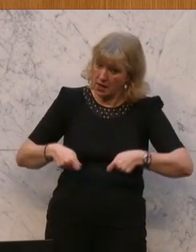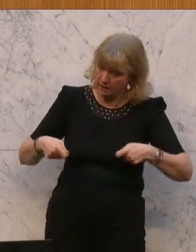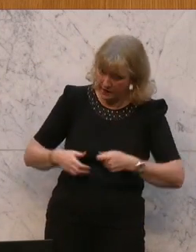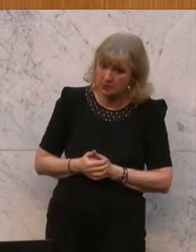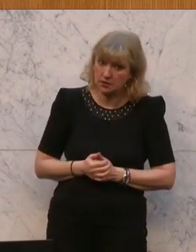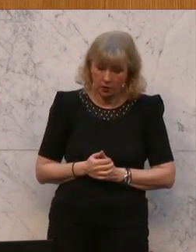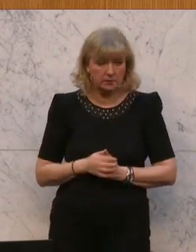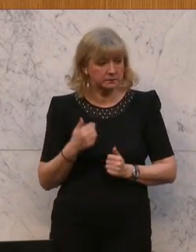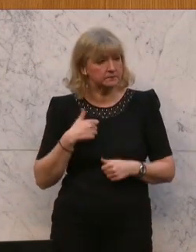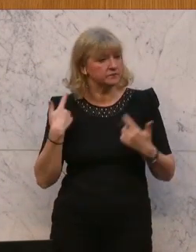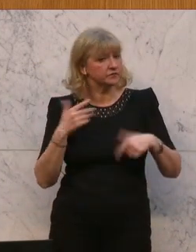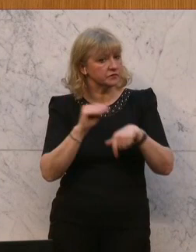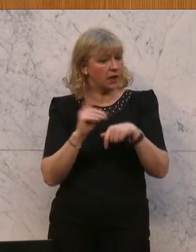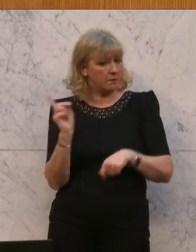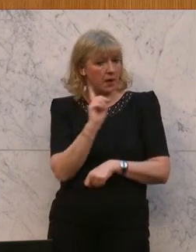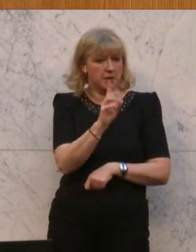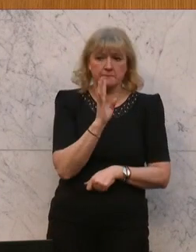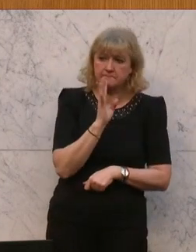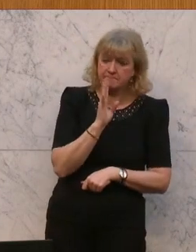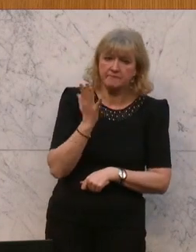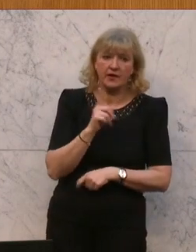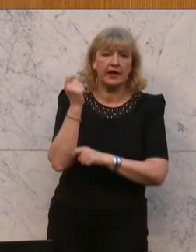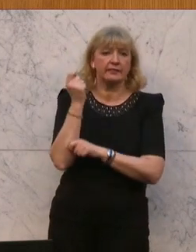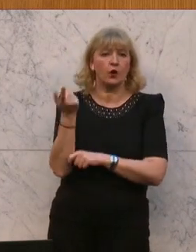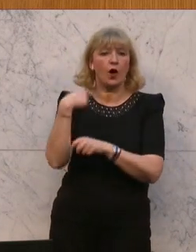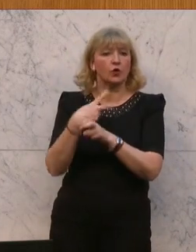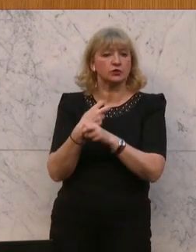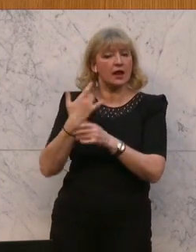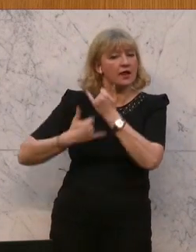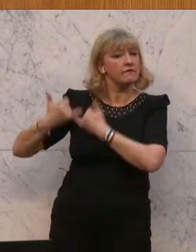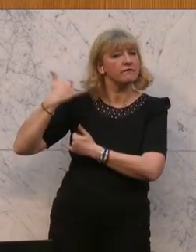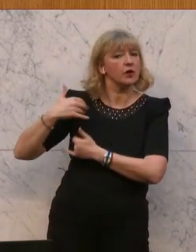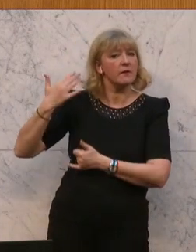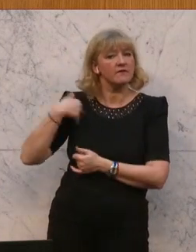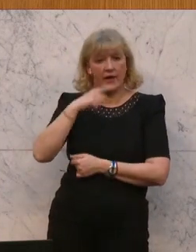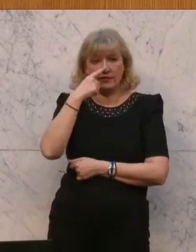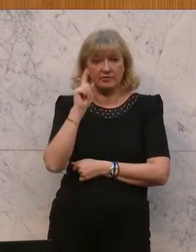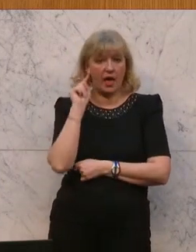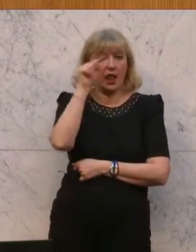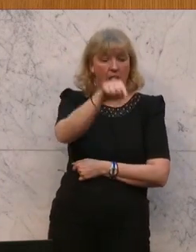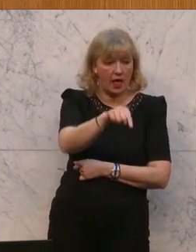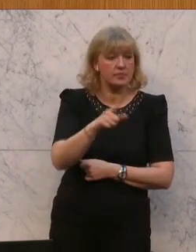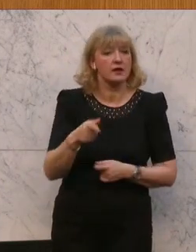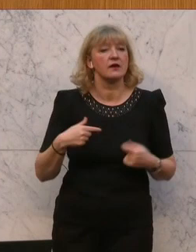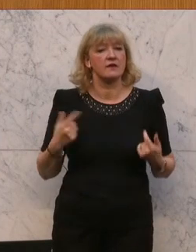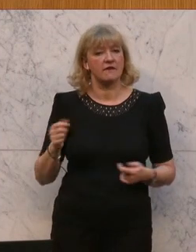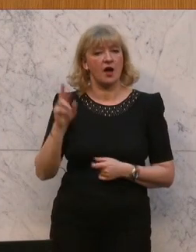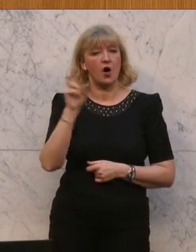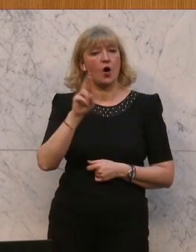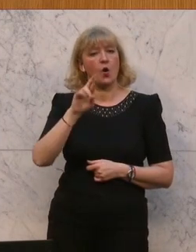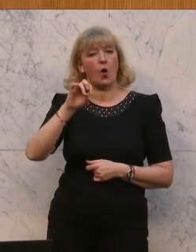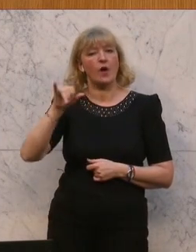aus diesem Grunde gemeldet. Eine Delegation aus Österreich war voriges Jahr in Thailand und wir durften das sogenannte Royal Project